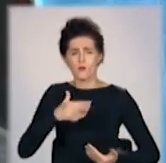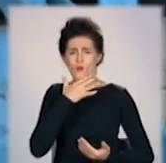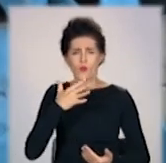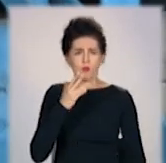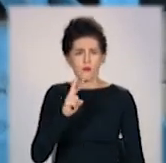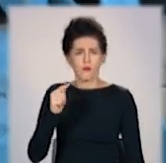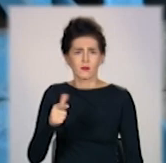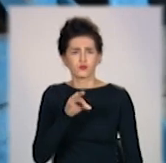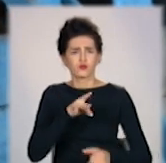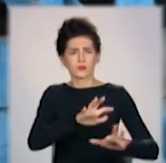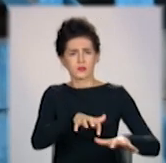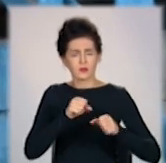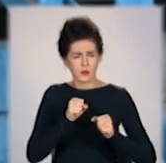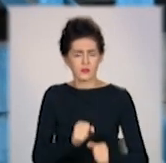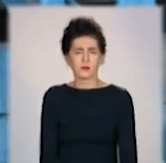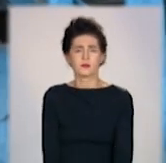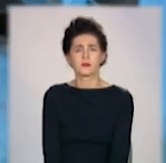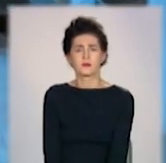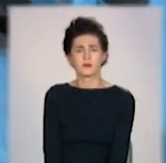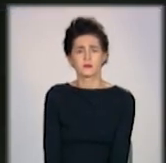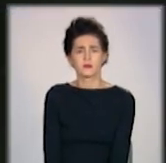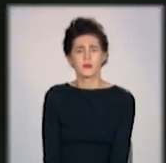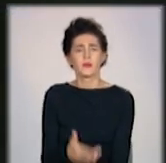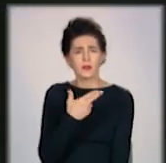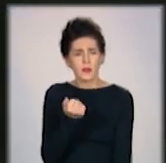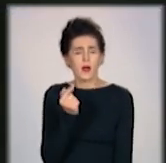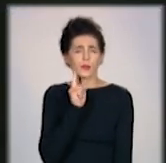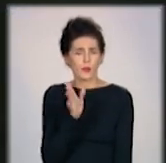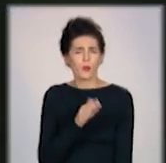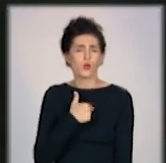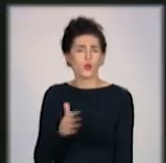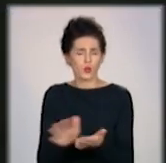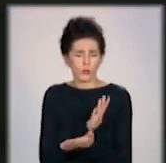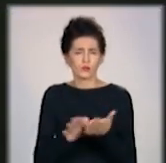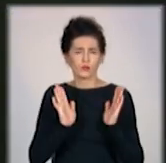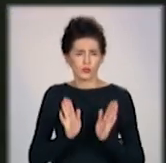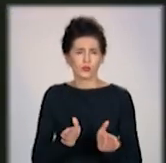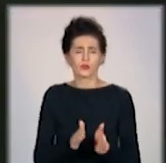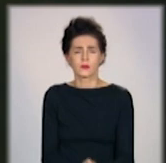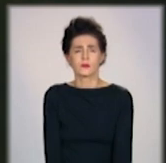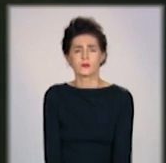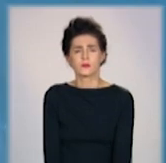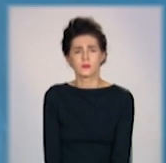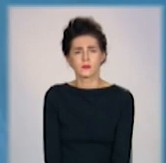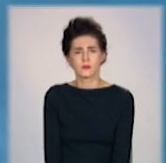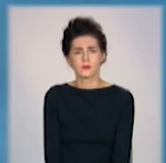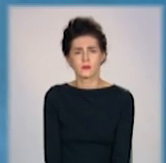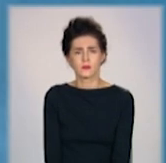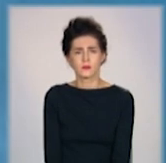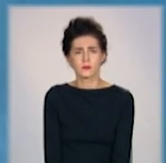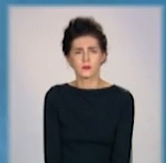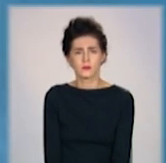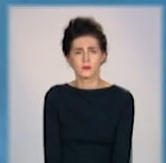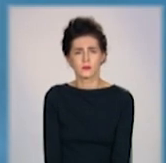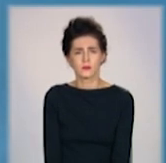сміття вивезли трактором. Ні, неудобно. Ну, вберу, господі боже мій. Вбираю вже, бачите